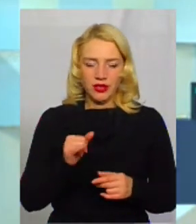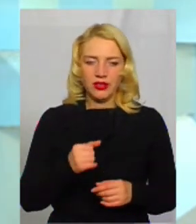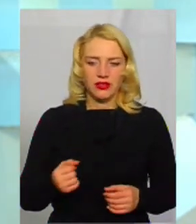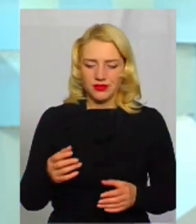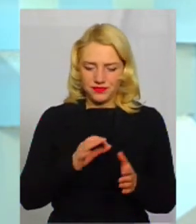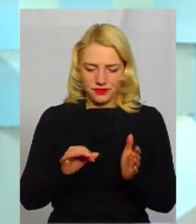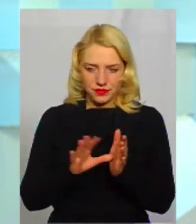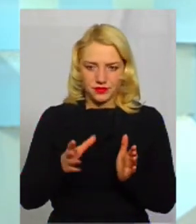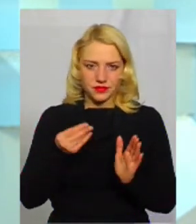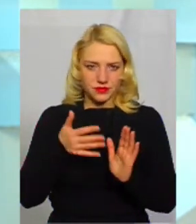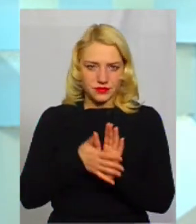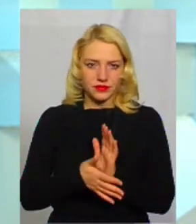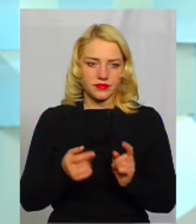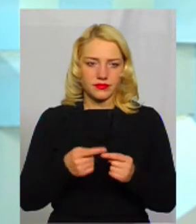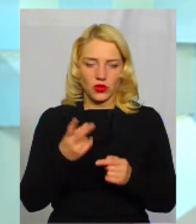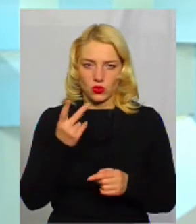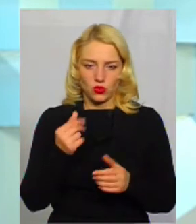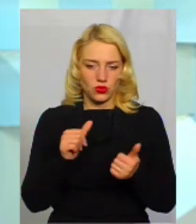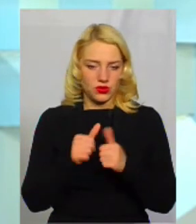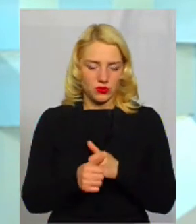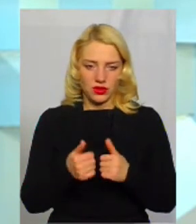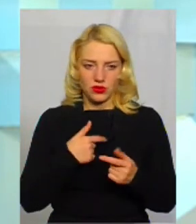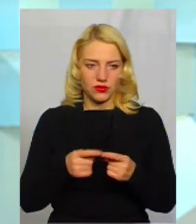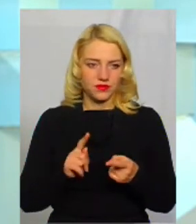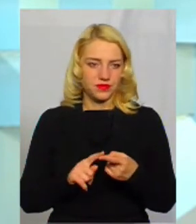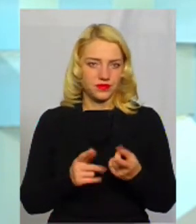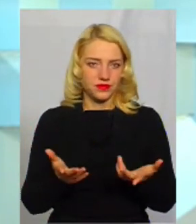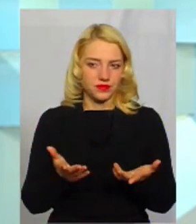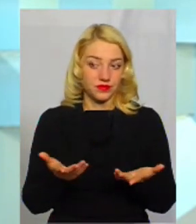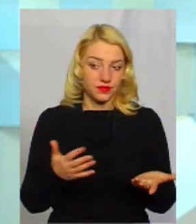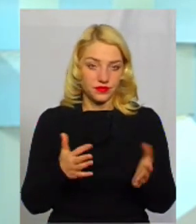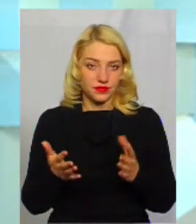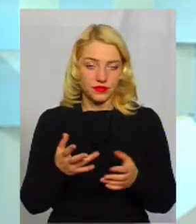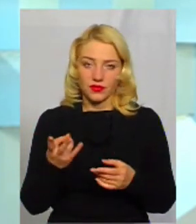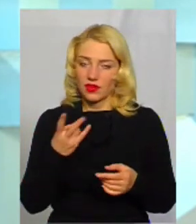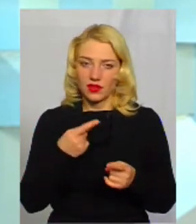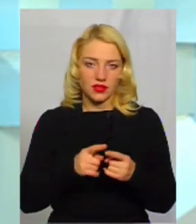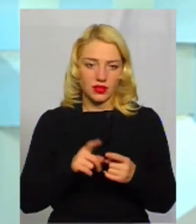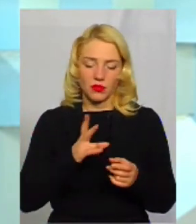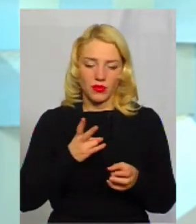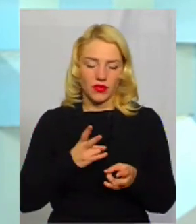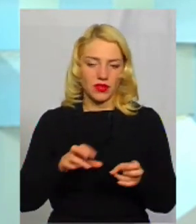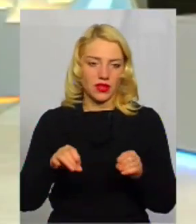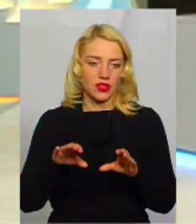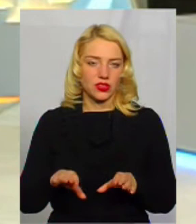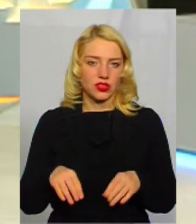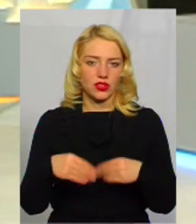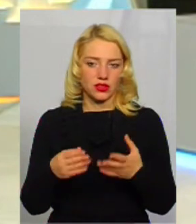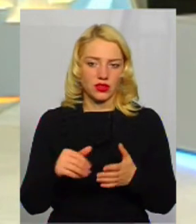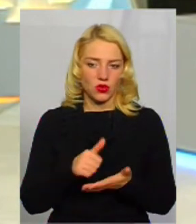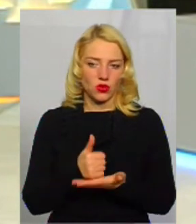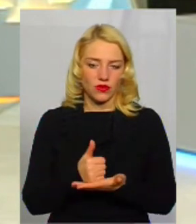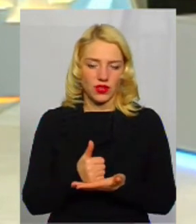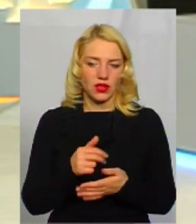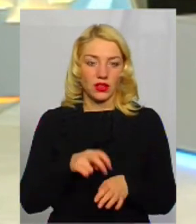рентгенолога в другу зміну, не знаю. Це повинен визначити головний лікар. До речі, якщо потрібно, у